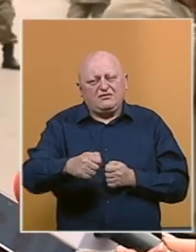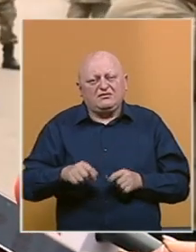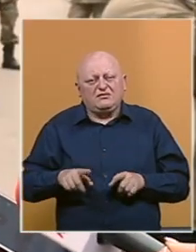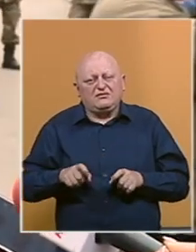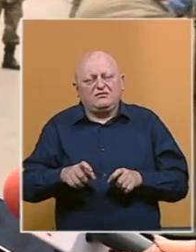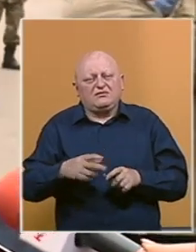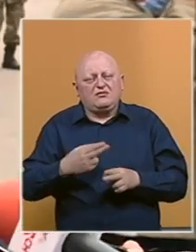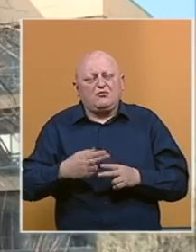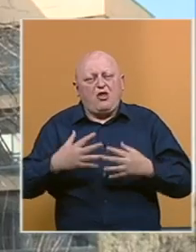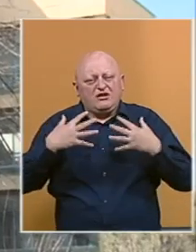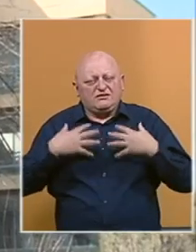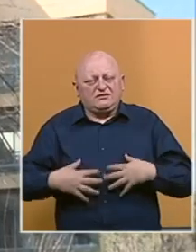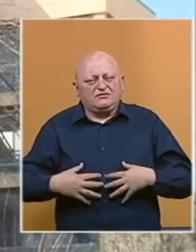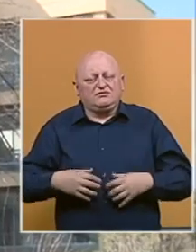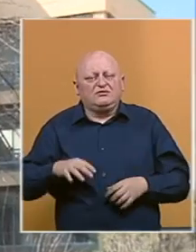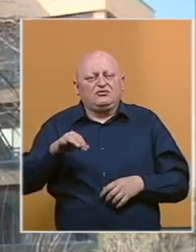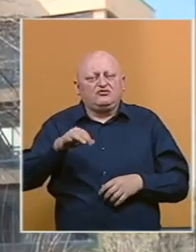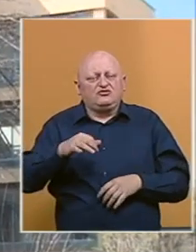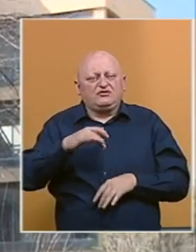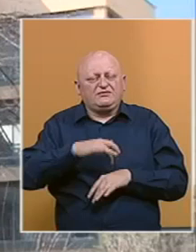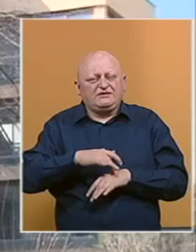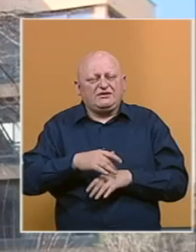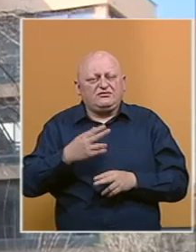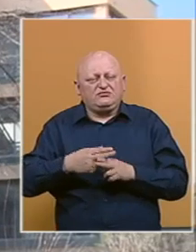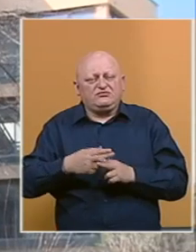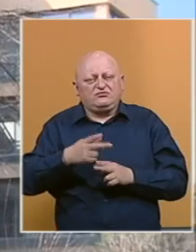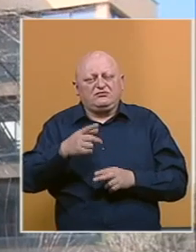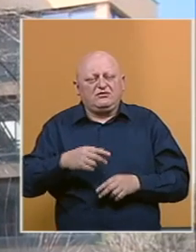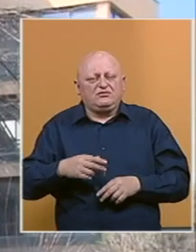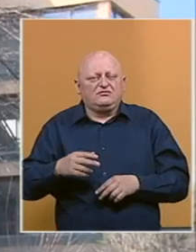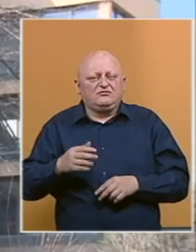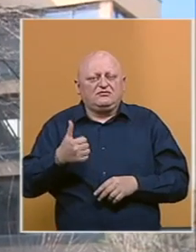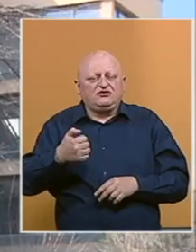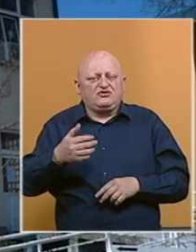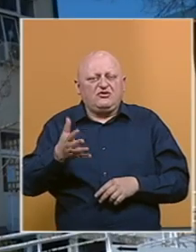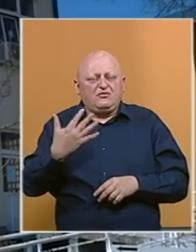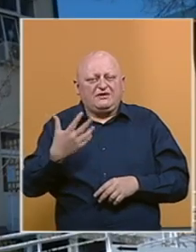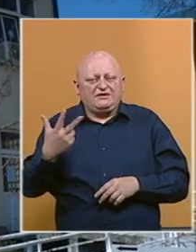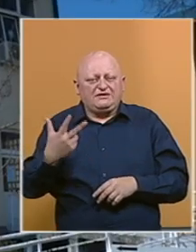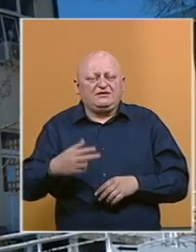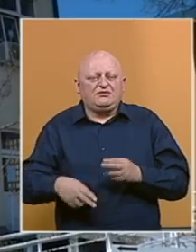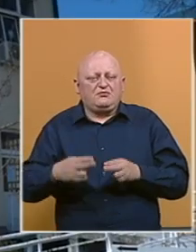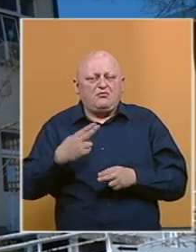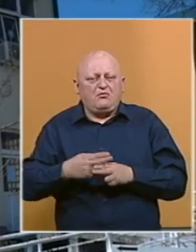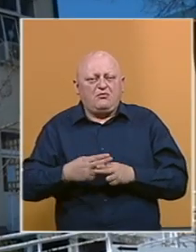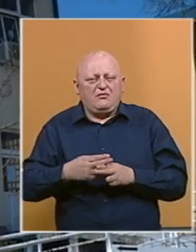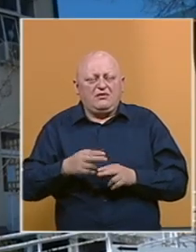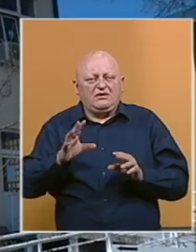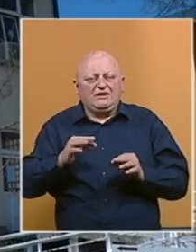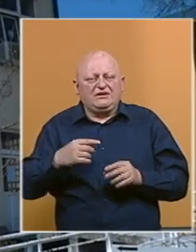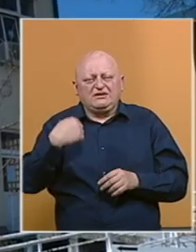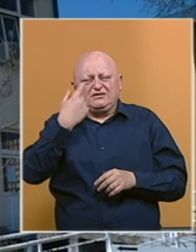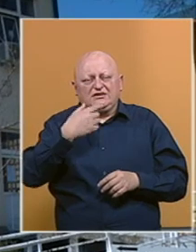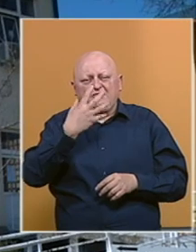respiratorna infekcija. U Tuzlanskom kliničkom centru trenutno su hospitalizirana 153 pacijenta, 10 se nalazi na